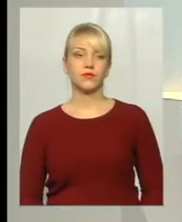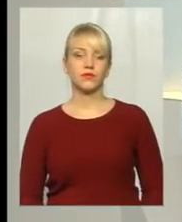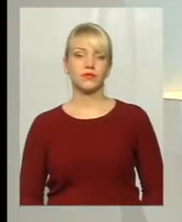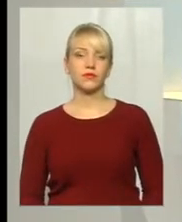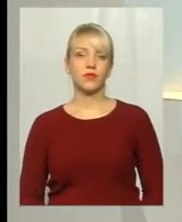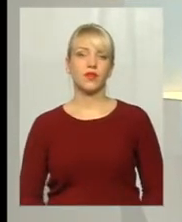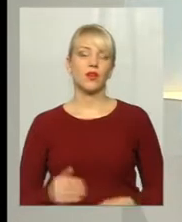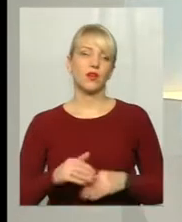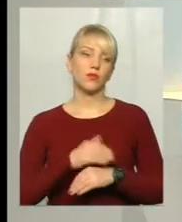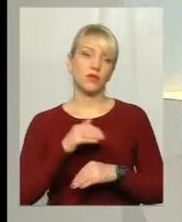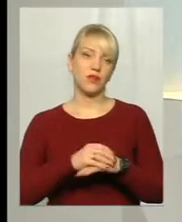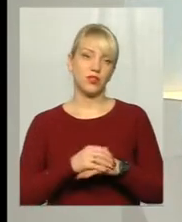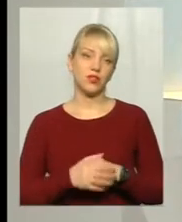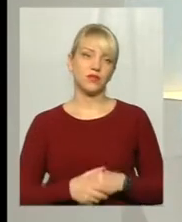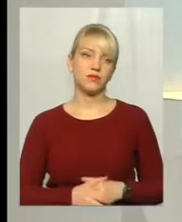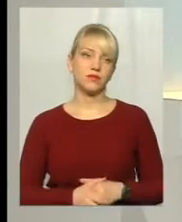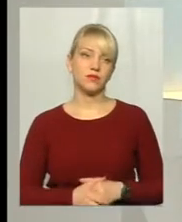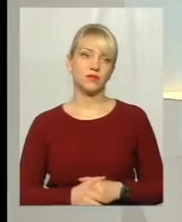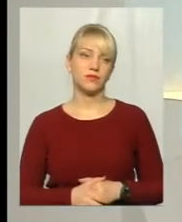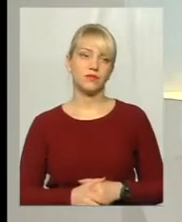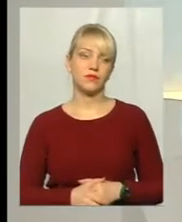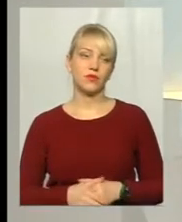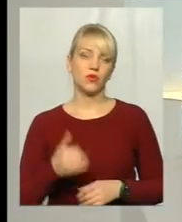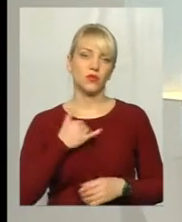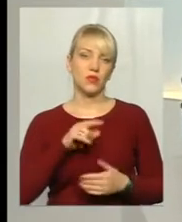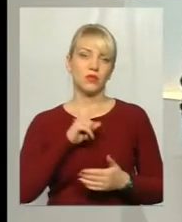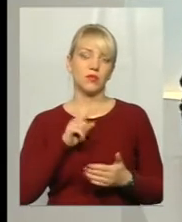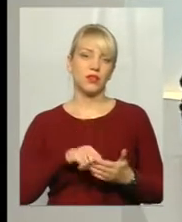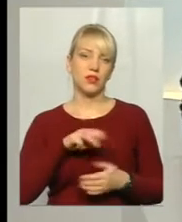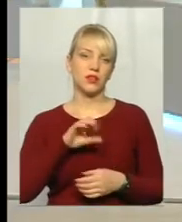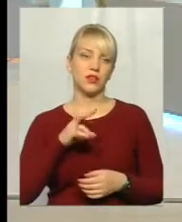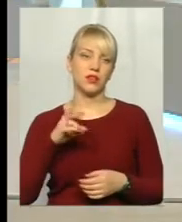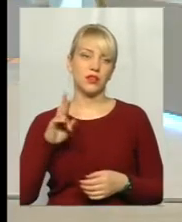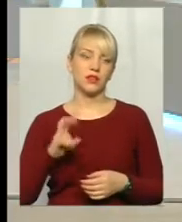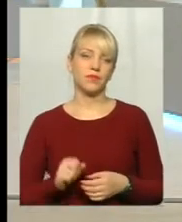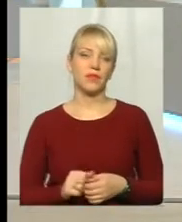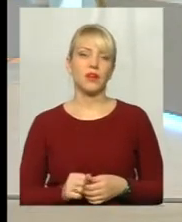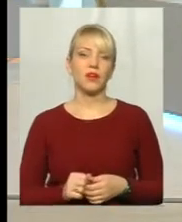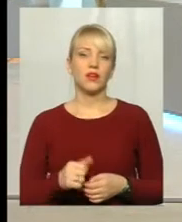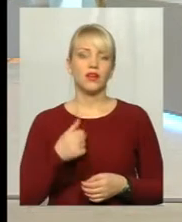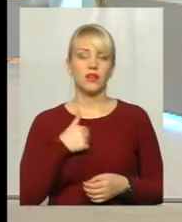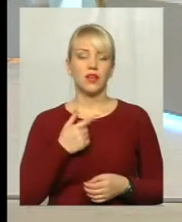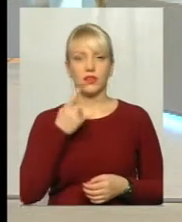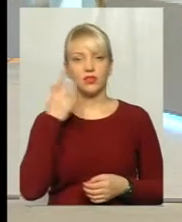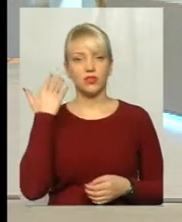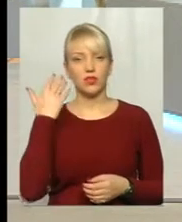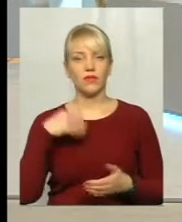Добрий вечір. Добрий вечір. У мене запитання до пани Тетяна є таке. Я якось нещодавно купував суб'ї у